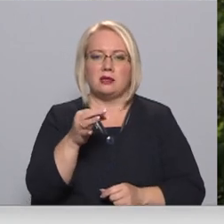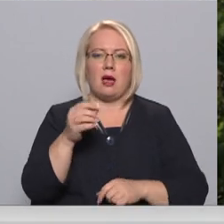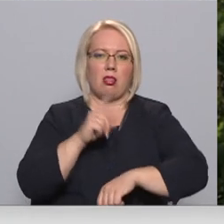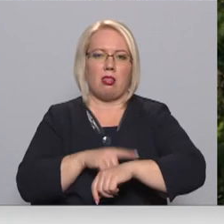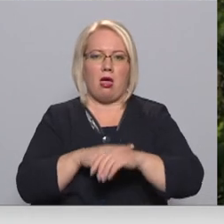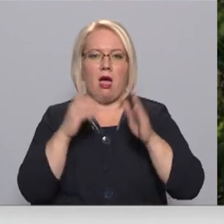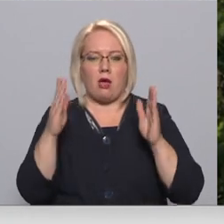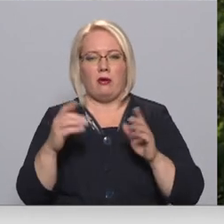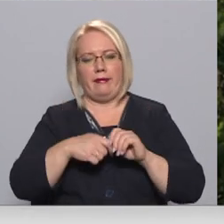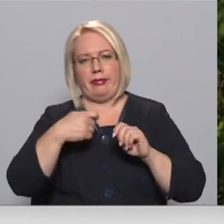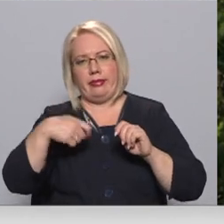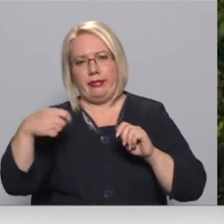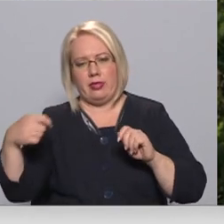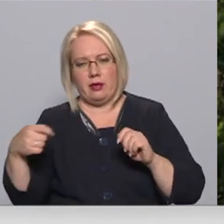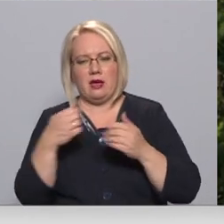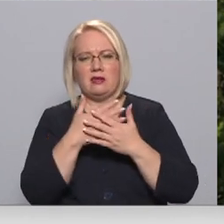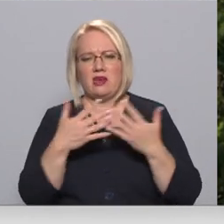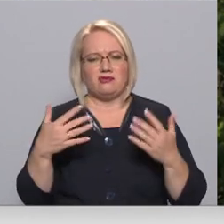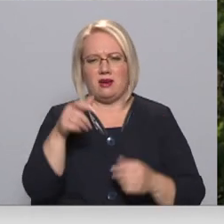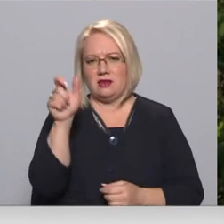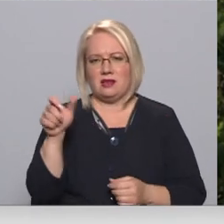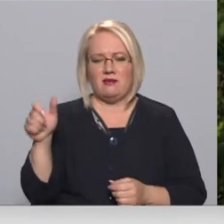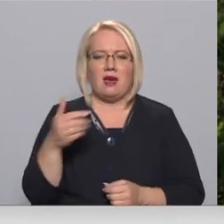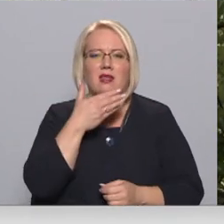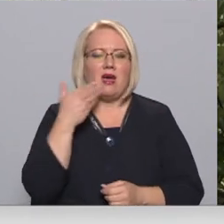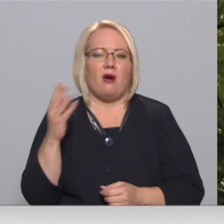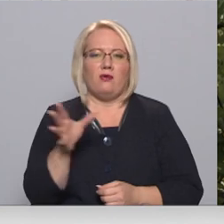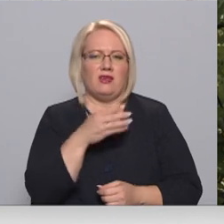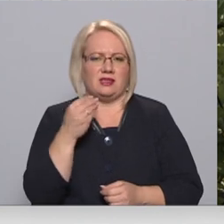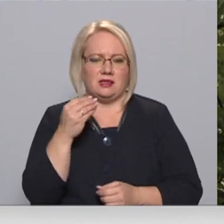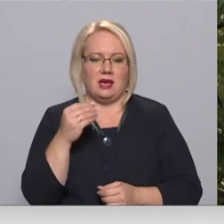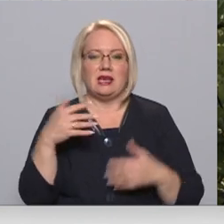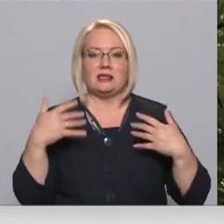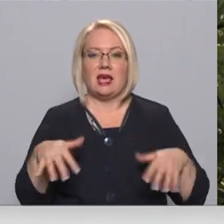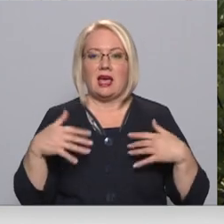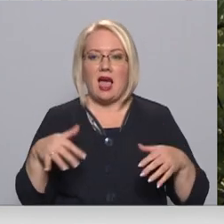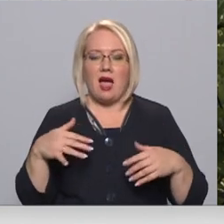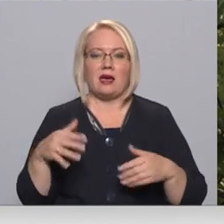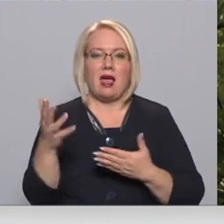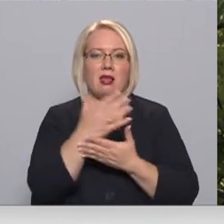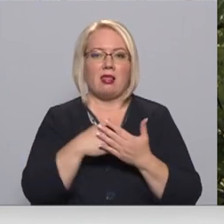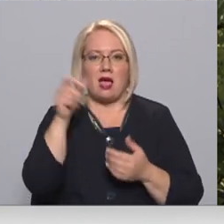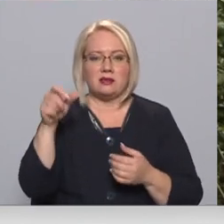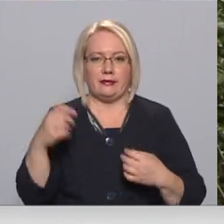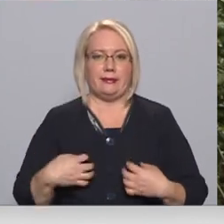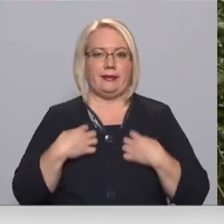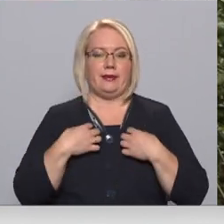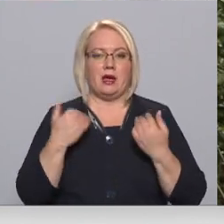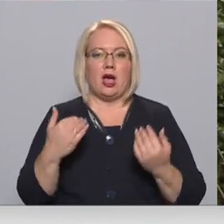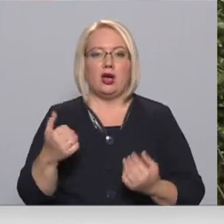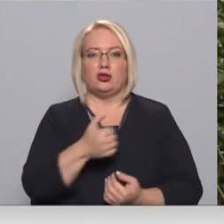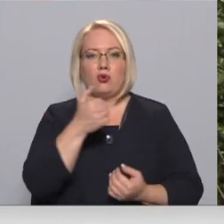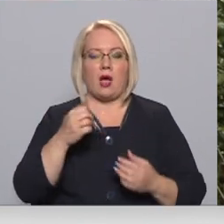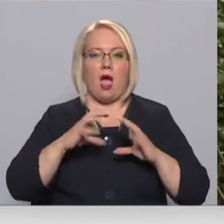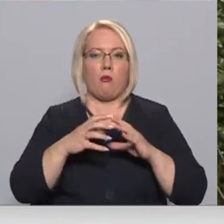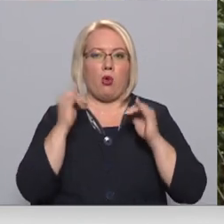termiņu, tad viņš atkalas tiep gumī. Visā tie cilvēki. Tas nav uz visiem. Tāpēc slinkākie potenciālie lasītāji nobijušies, ka šogad ābūlu